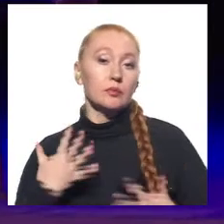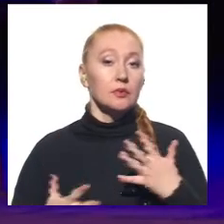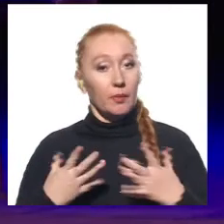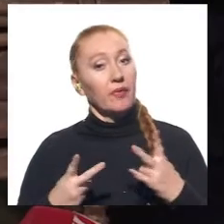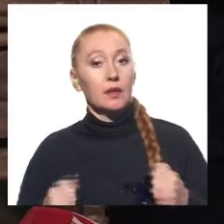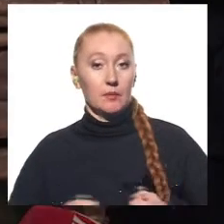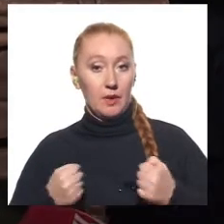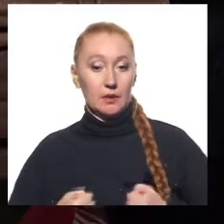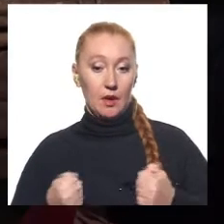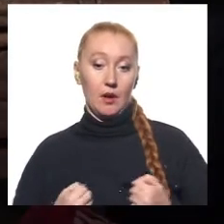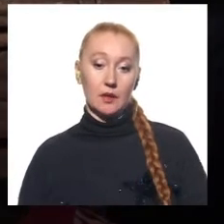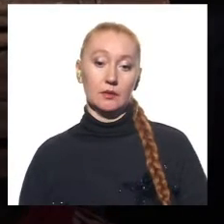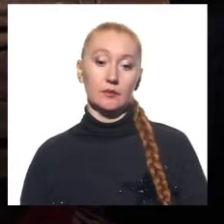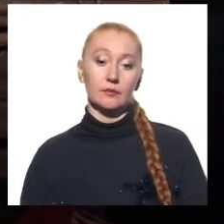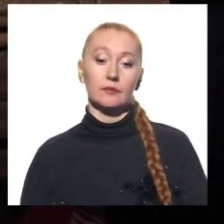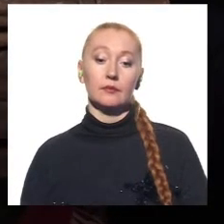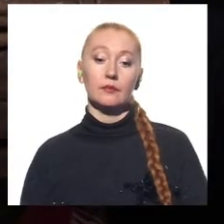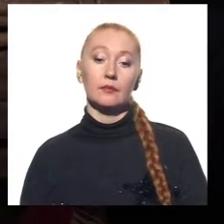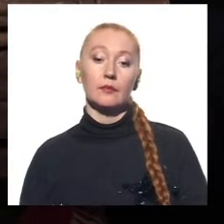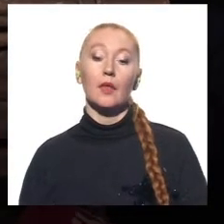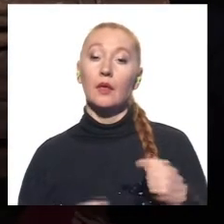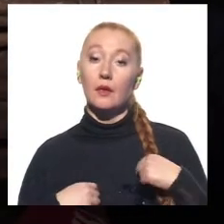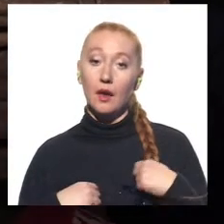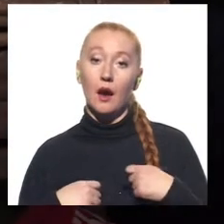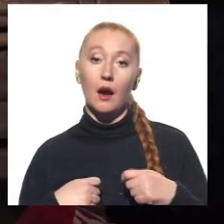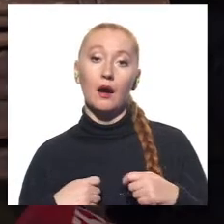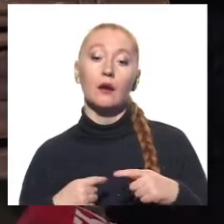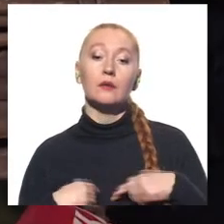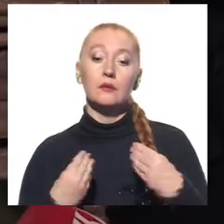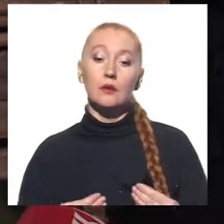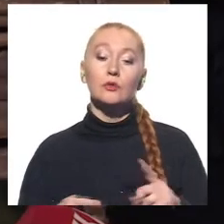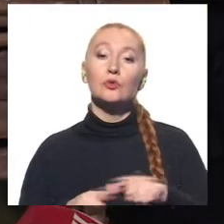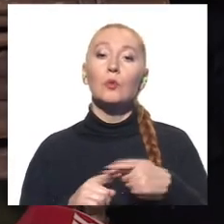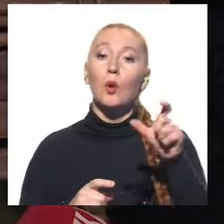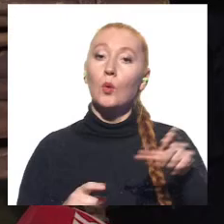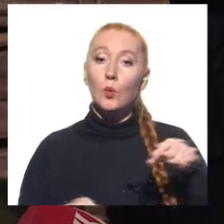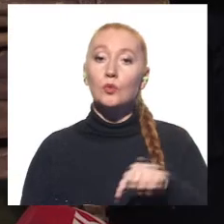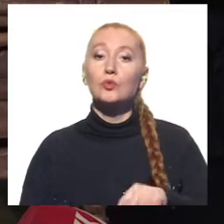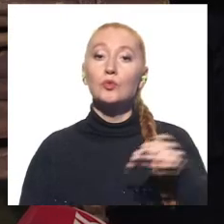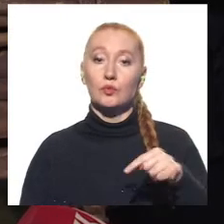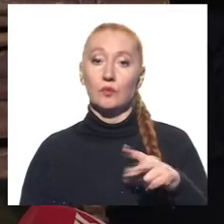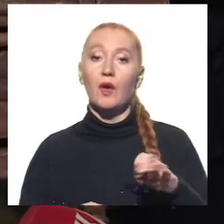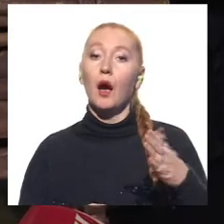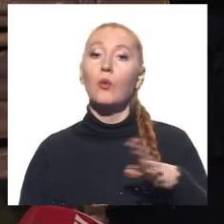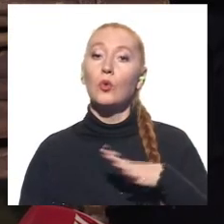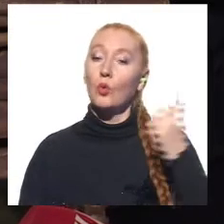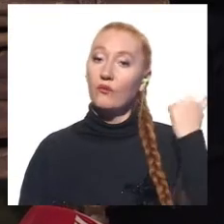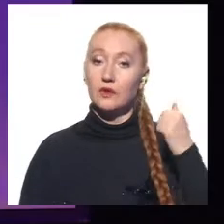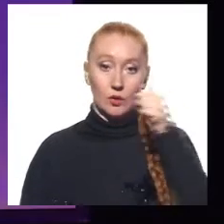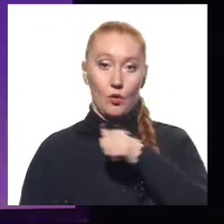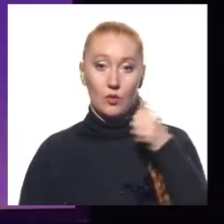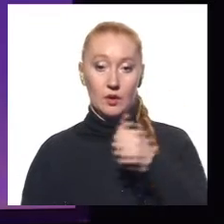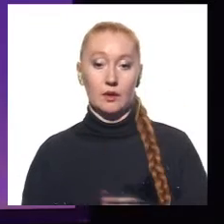постаратися. «Я передаю жаль, щоб глядач відчув, як це було в ті